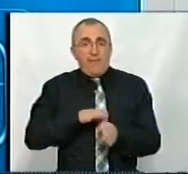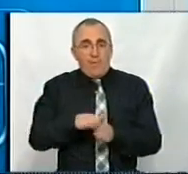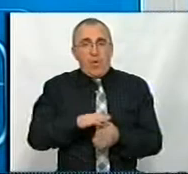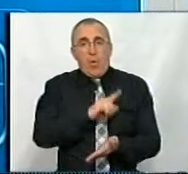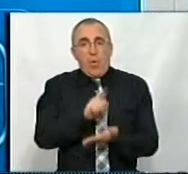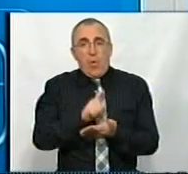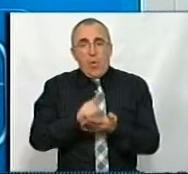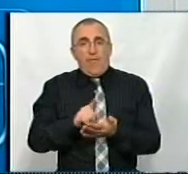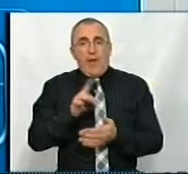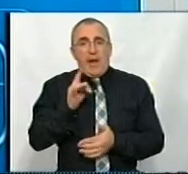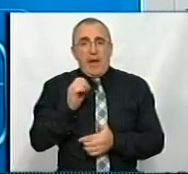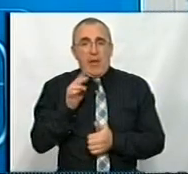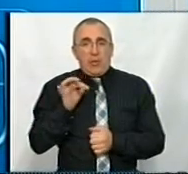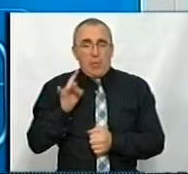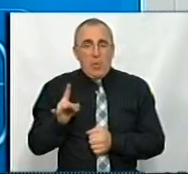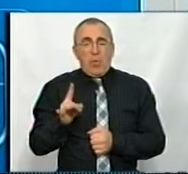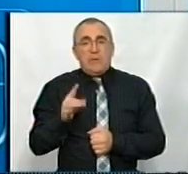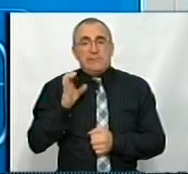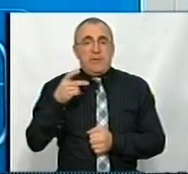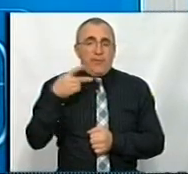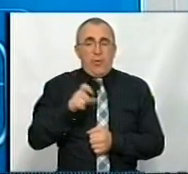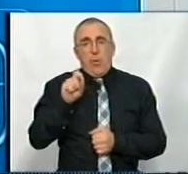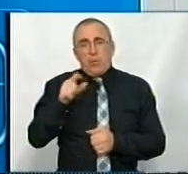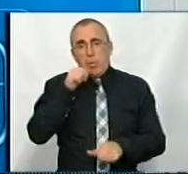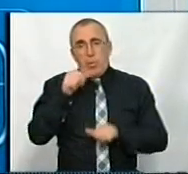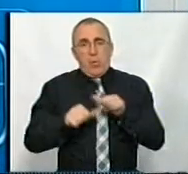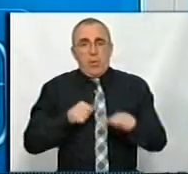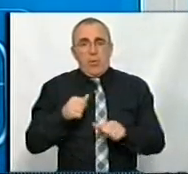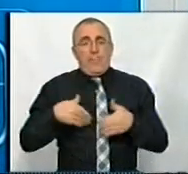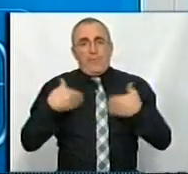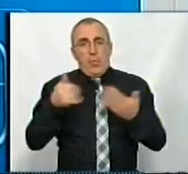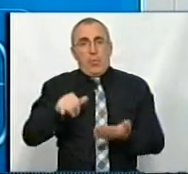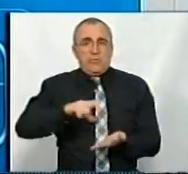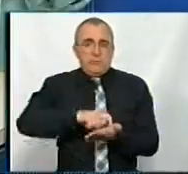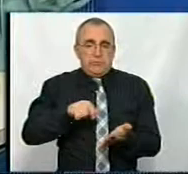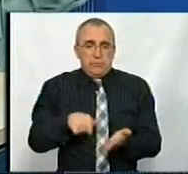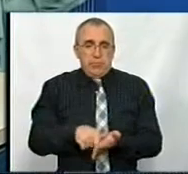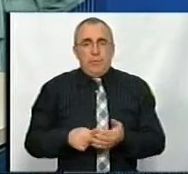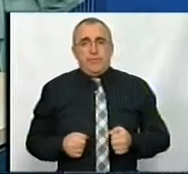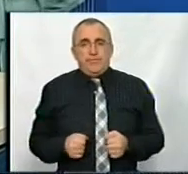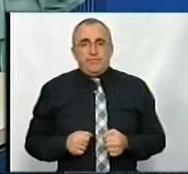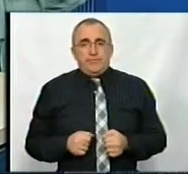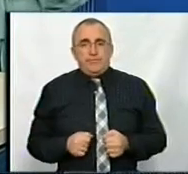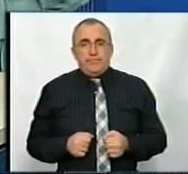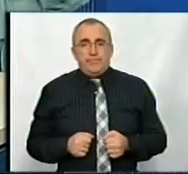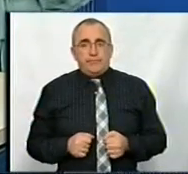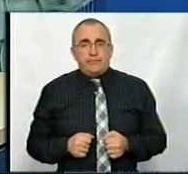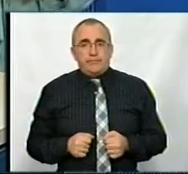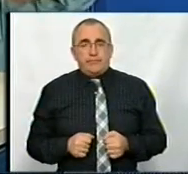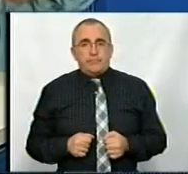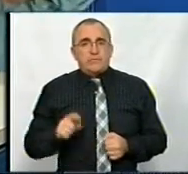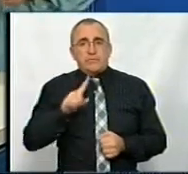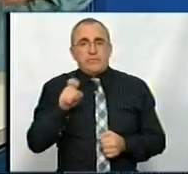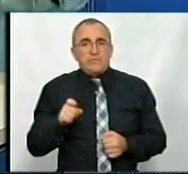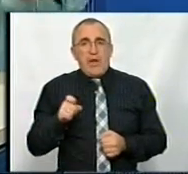'язки ректора, а також власне ректором ЦДПУ з 2011 року. Вітаю вас у студії, пане Олеже. Вітаю. Власне, за